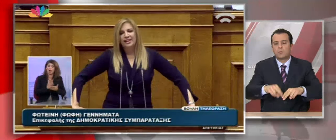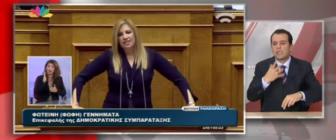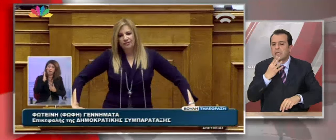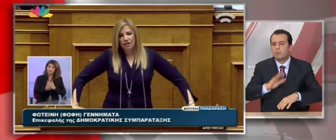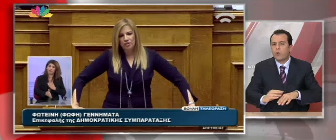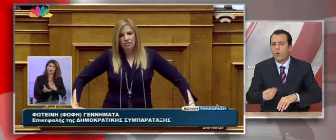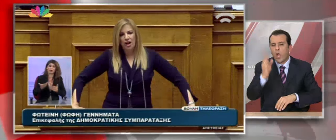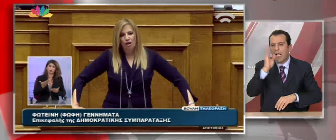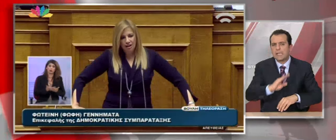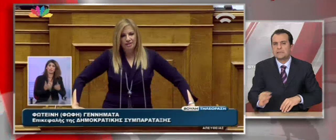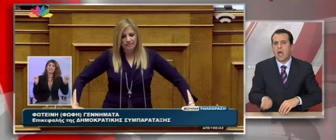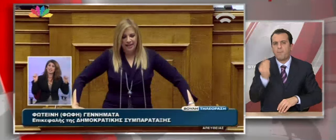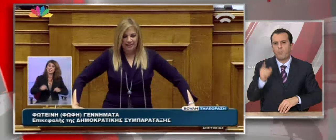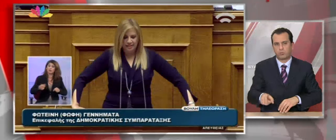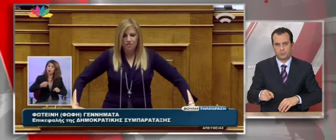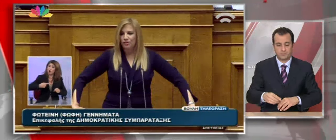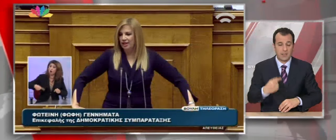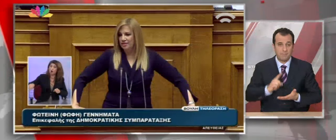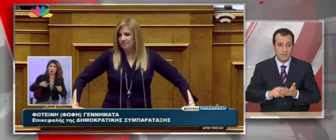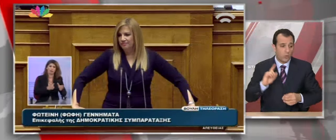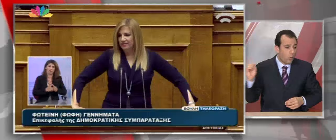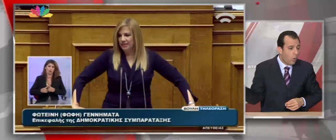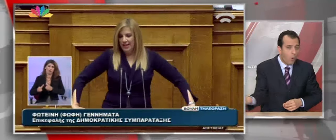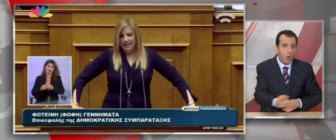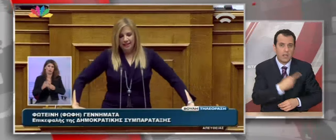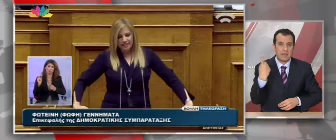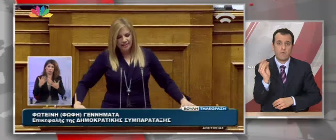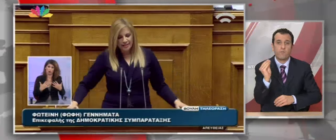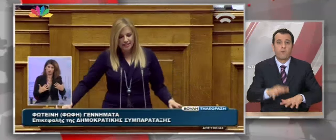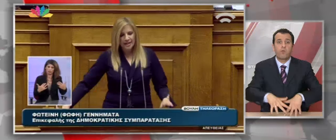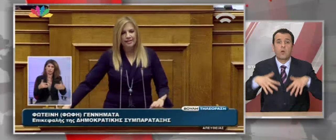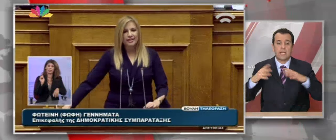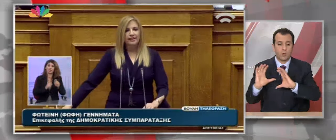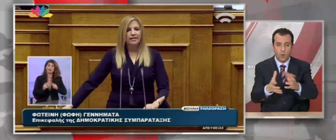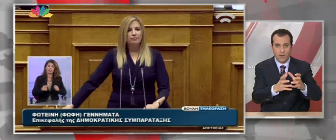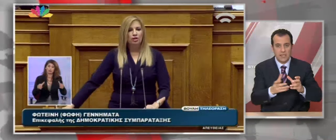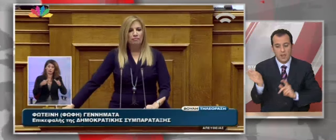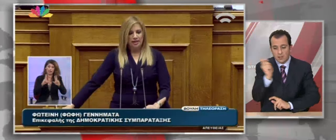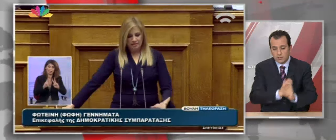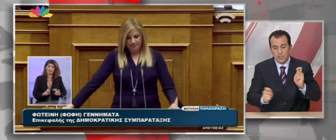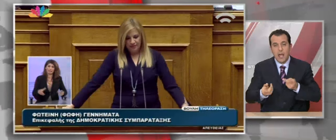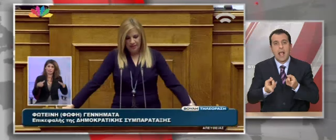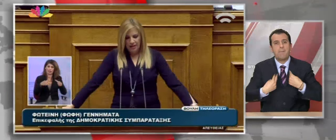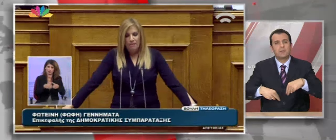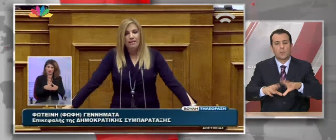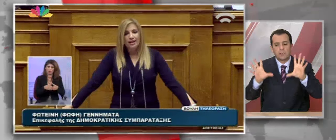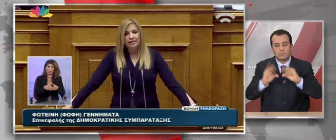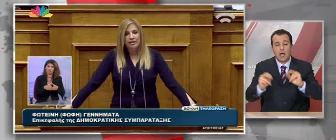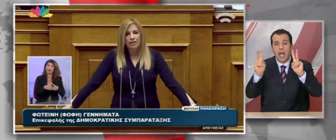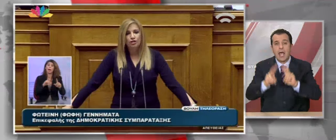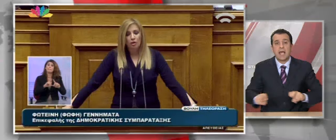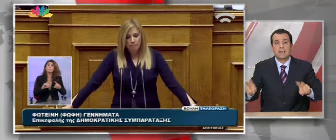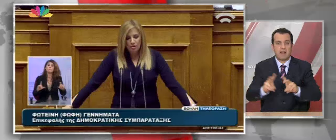Να συμφωνήσουμε όλες οι πτέρυγες της Βουλής για τη σύσταση εξεταστικής επιτροπής με